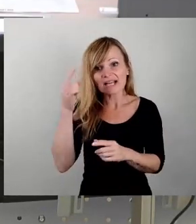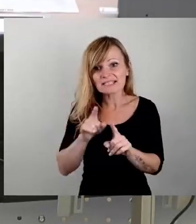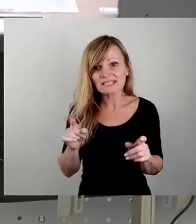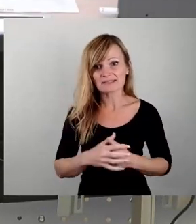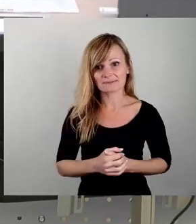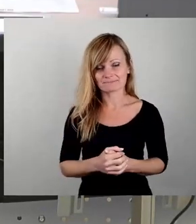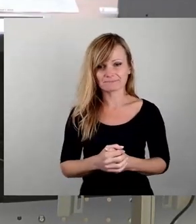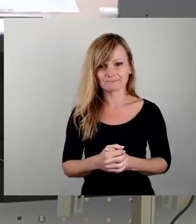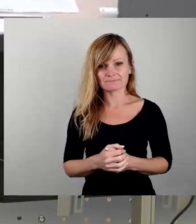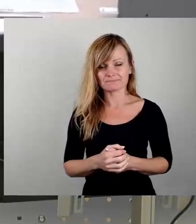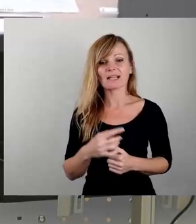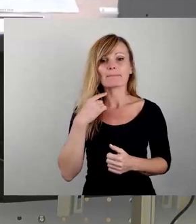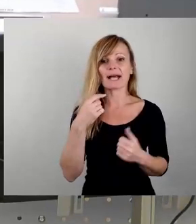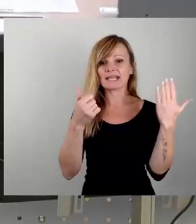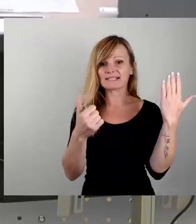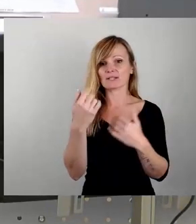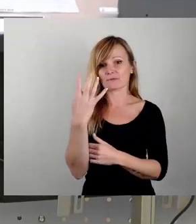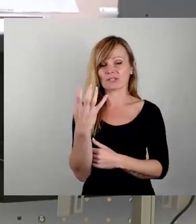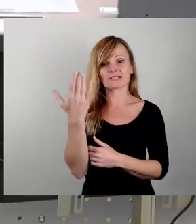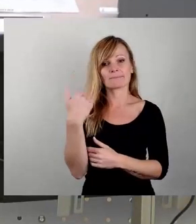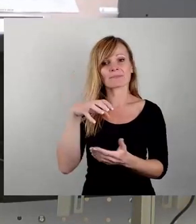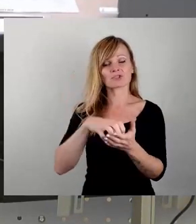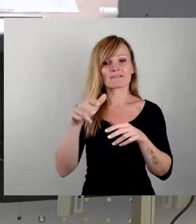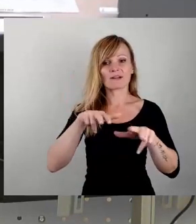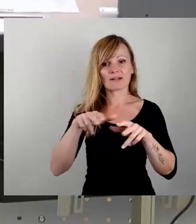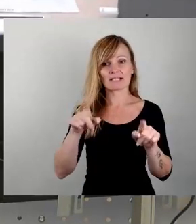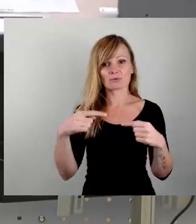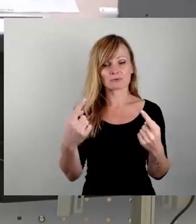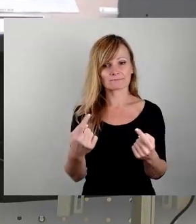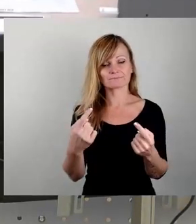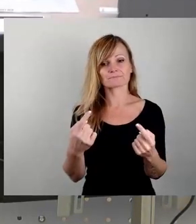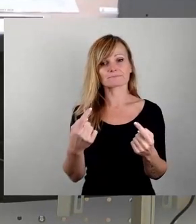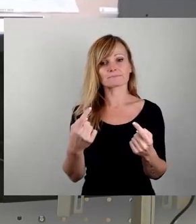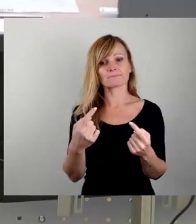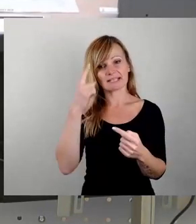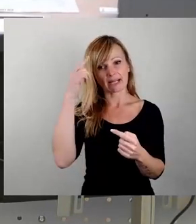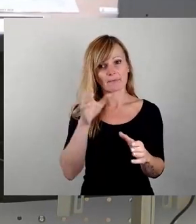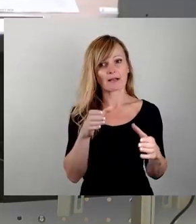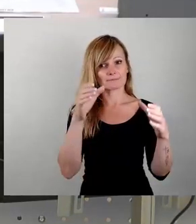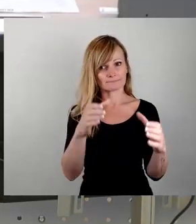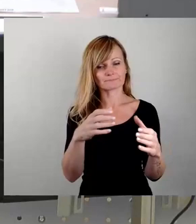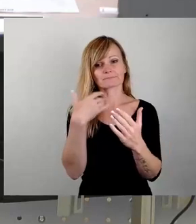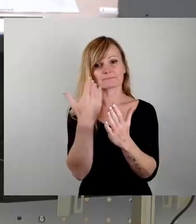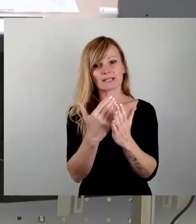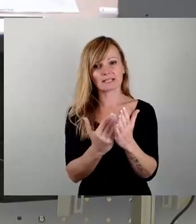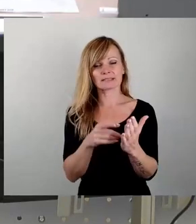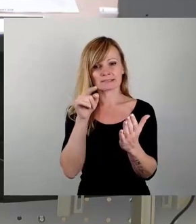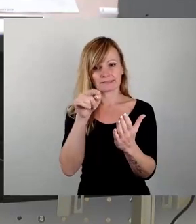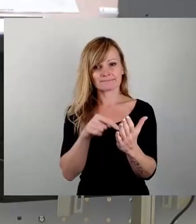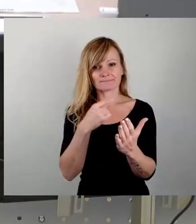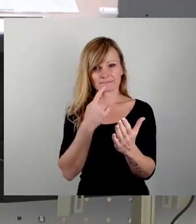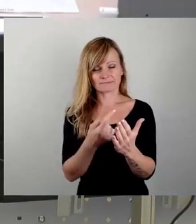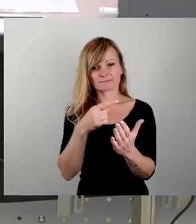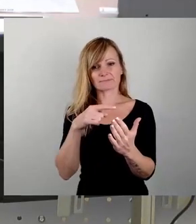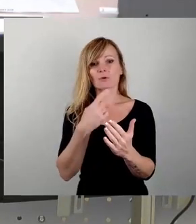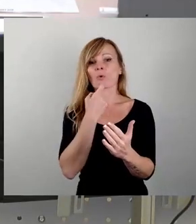Im Mai 1946 setzte die Stadtverwaltung dann das Denkmal auf die Liste der entfernten Objekte. Das